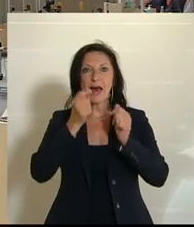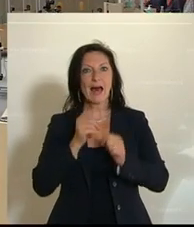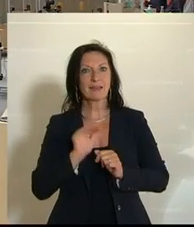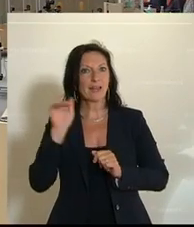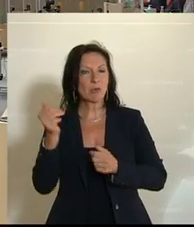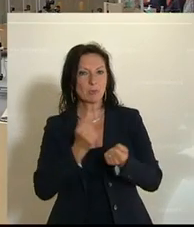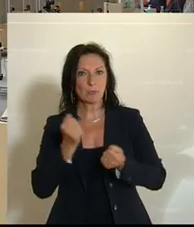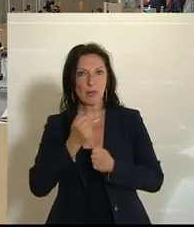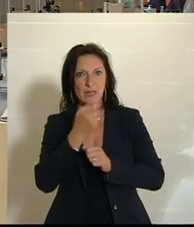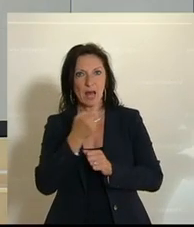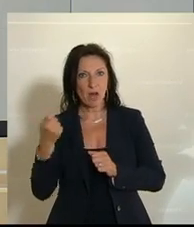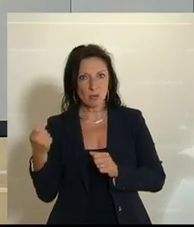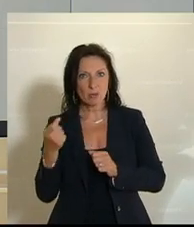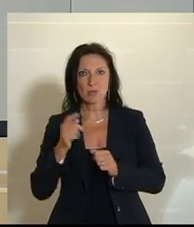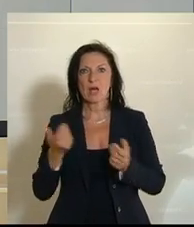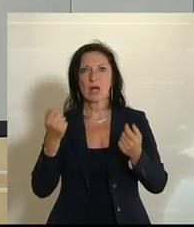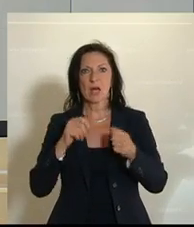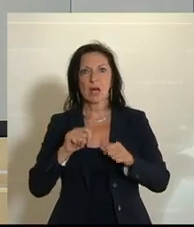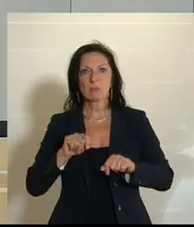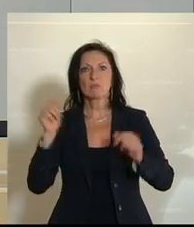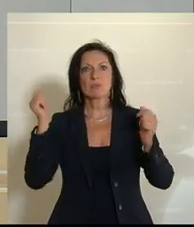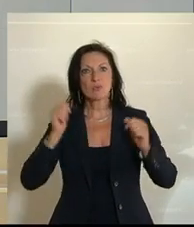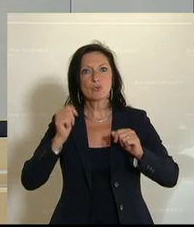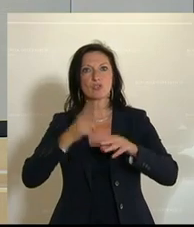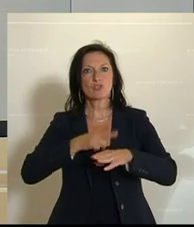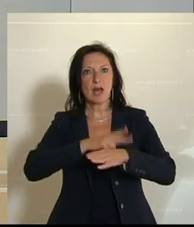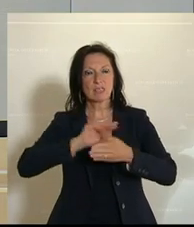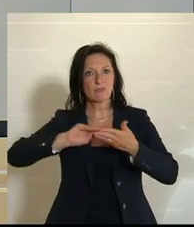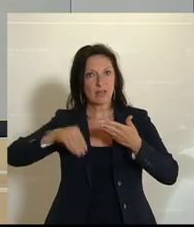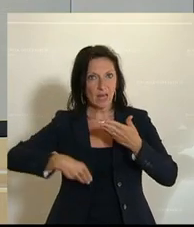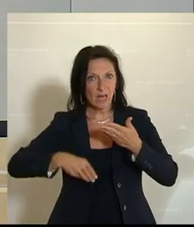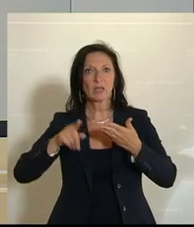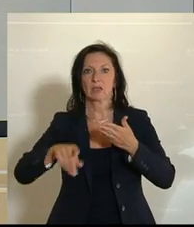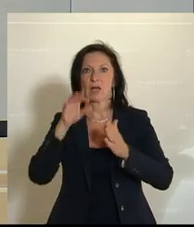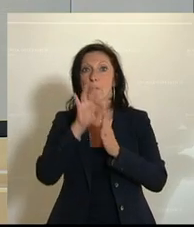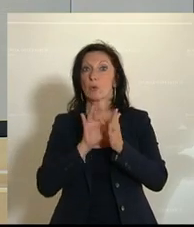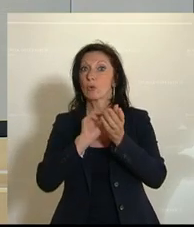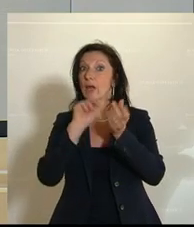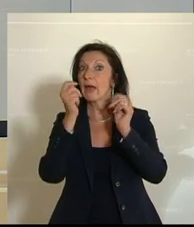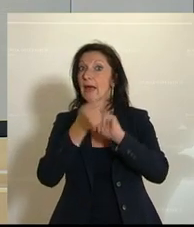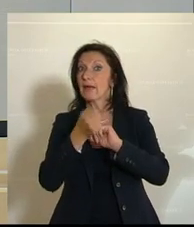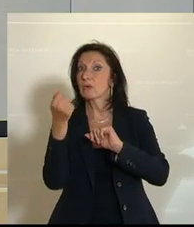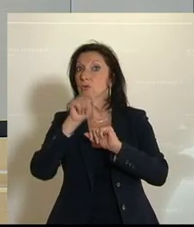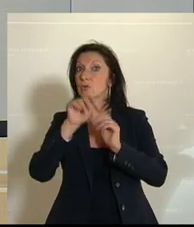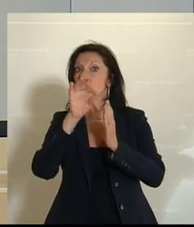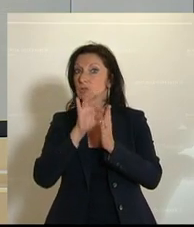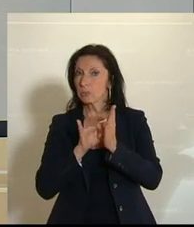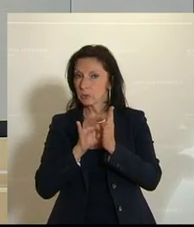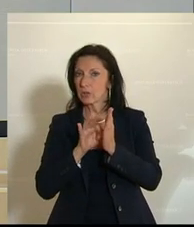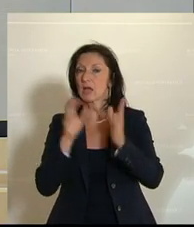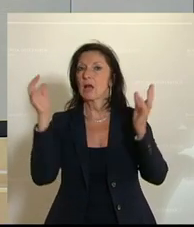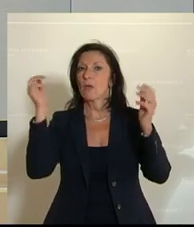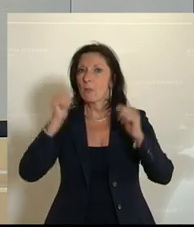Außenpolitischen Ausschusses, den Abschluss des Staatsvertrags, Protokoll zur Änderung des Zusatzprotokolls zum